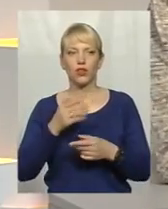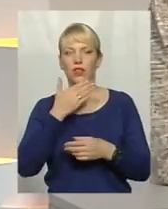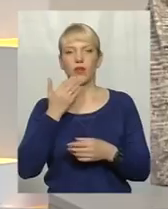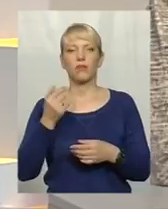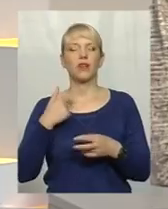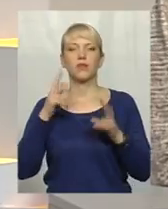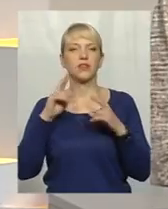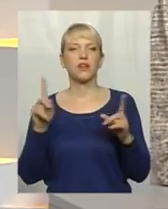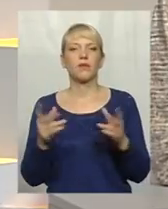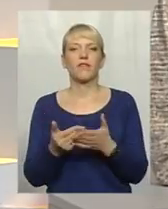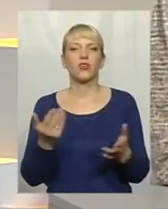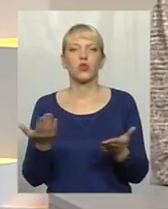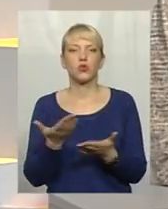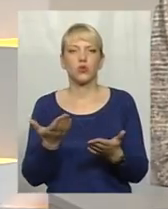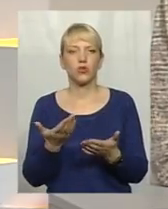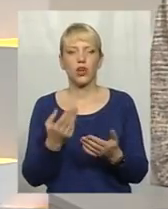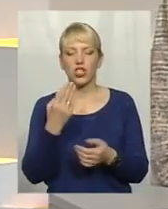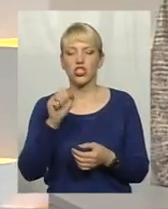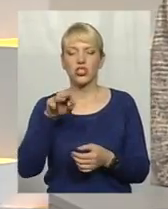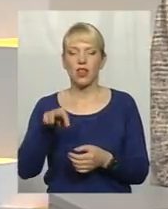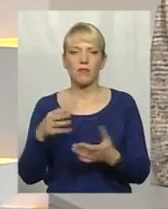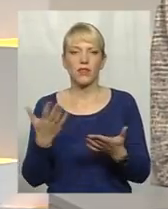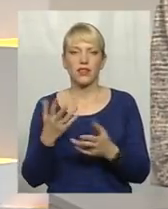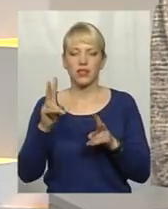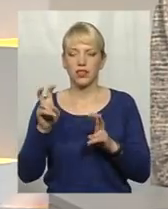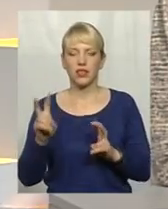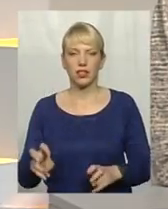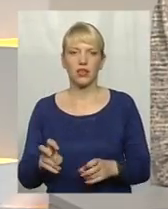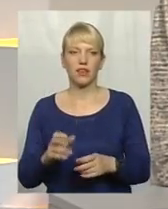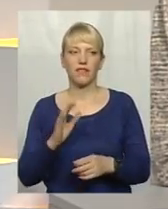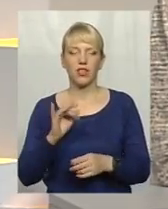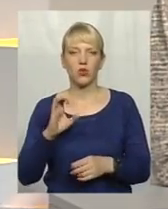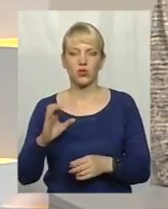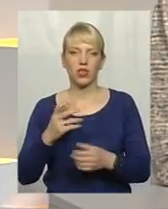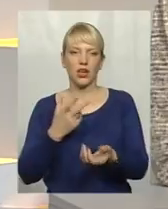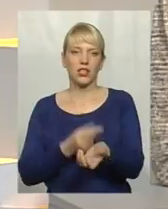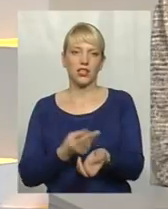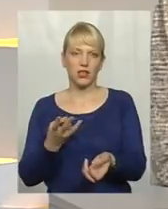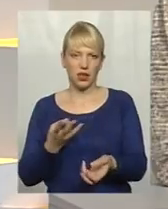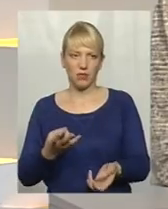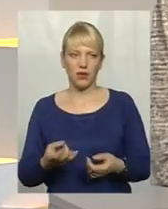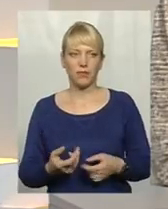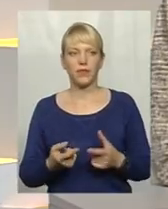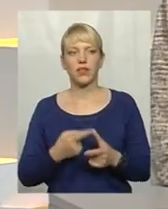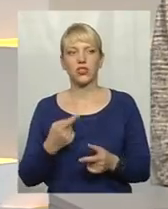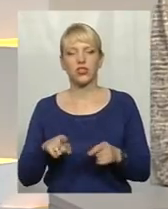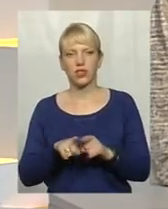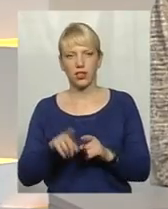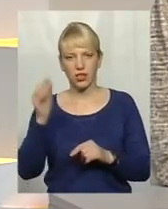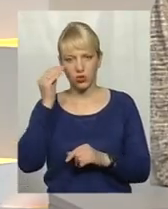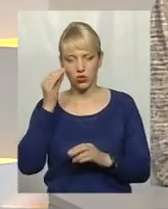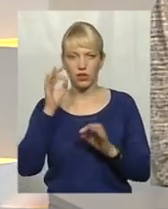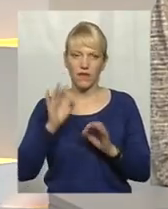не знаємо, від якого штаму грипу чи від якого типу вірусу нам треба щепитися. Чи таке судження